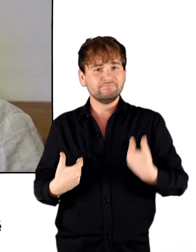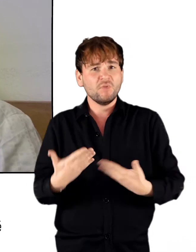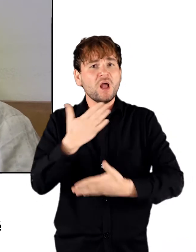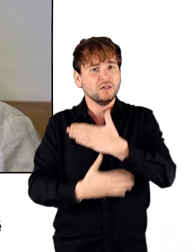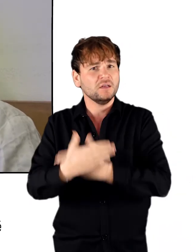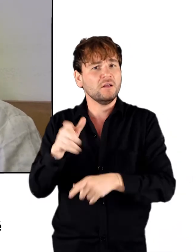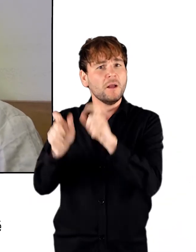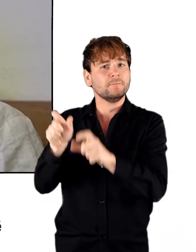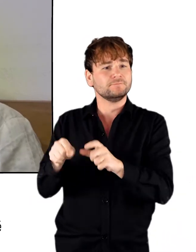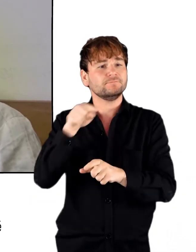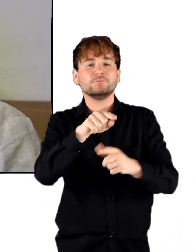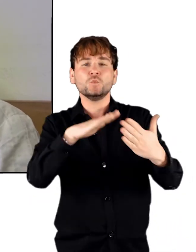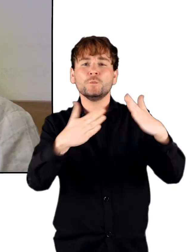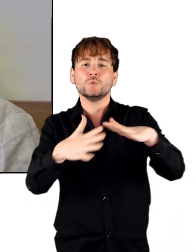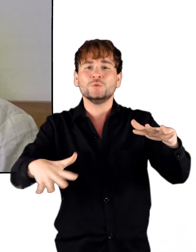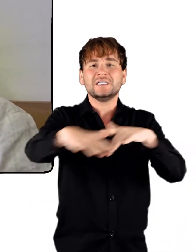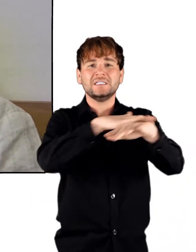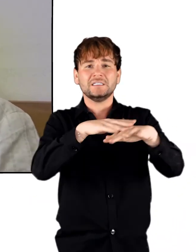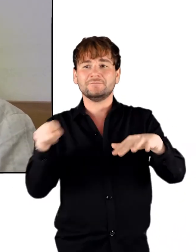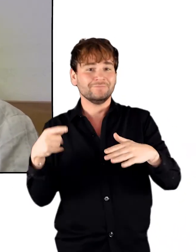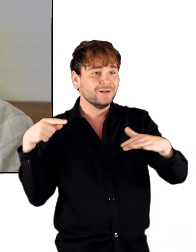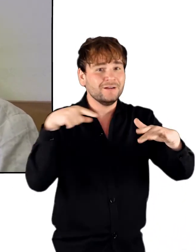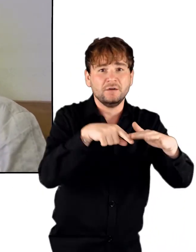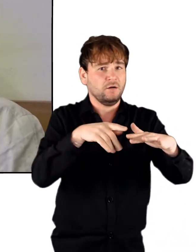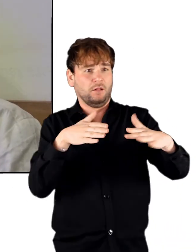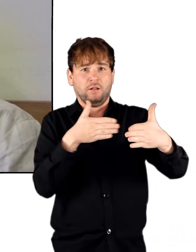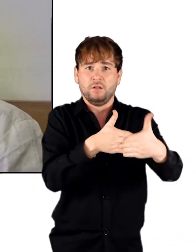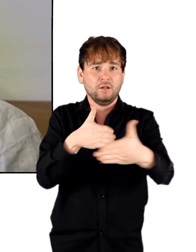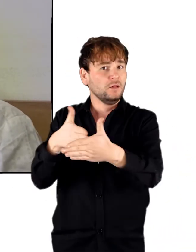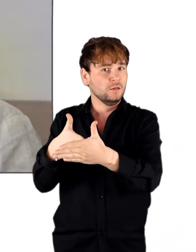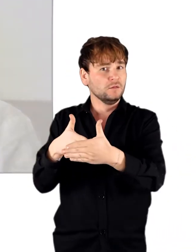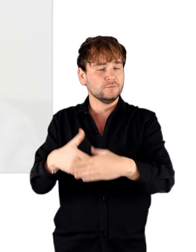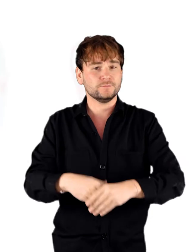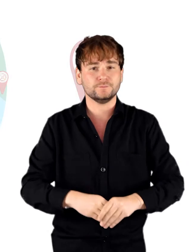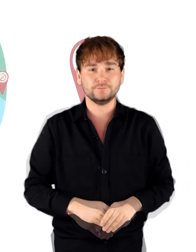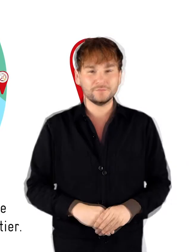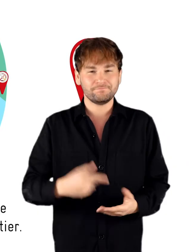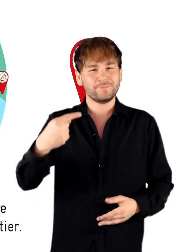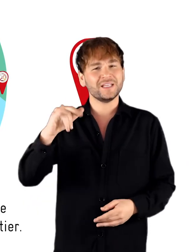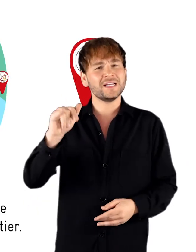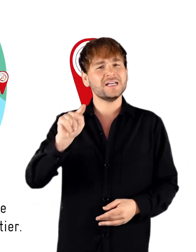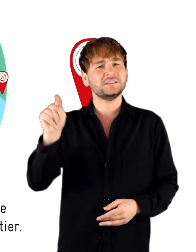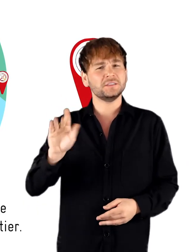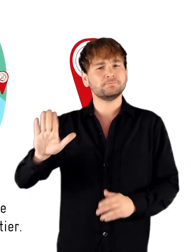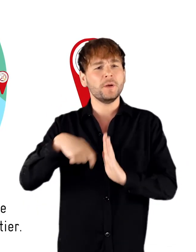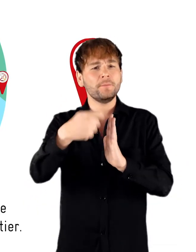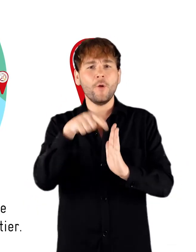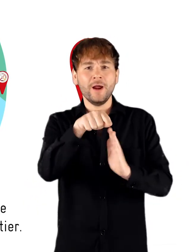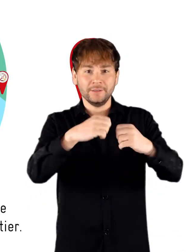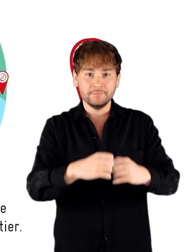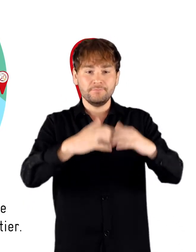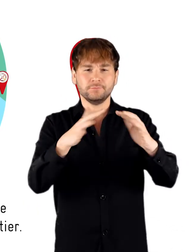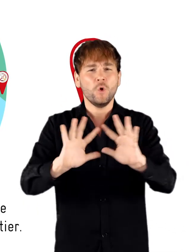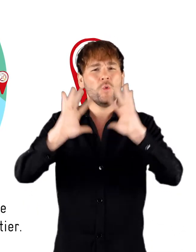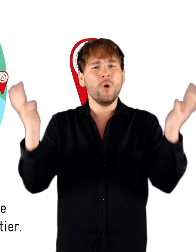qui pensent que c la fatalité. Ils ne peuvent rien faire d'utile pour leur société. Ce projet, mis en œuvre par la